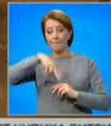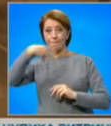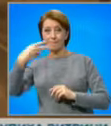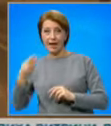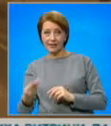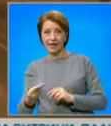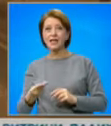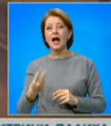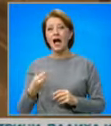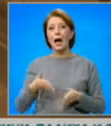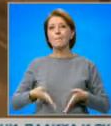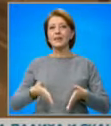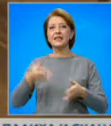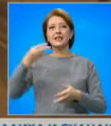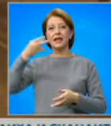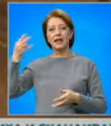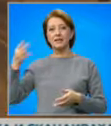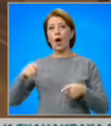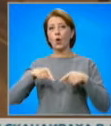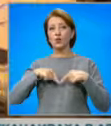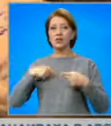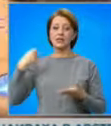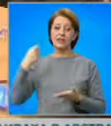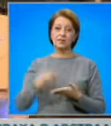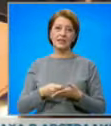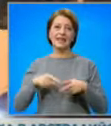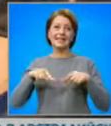агенция е осъдена да заплати съдебните разноски по делото.